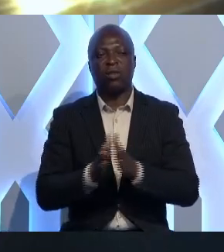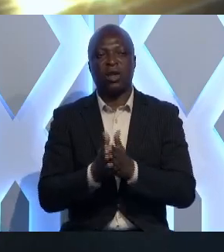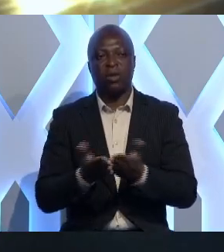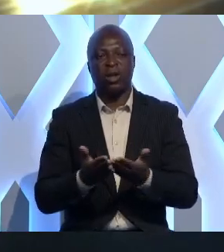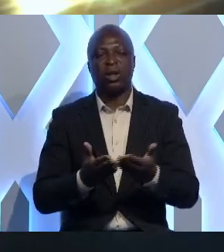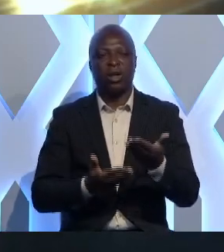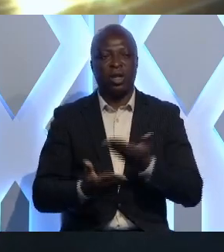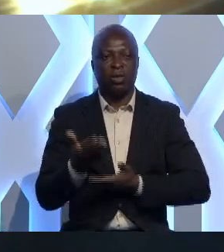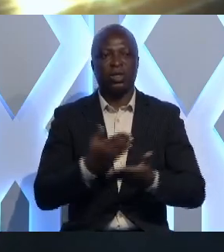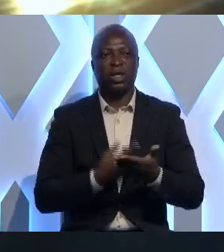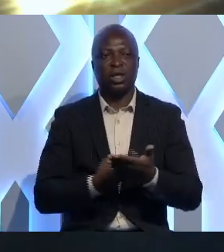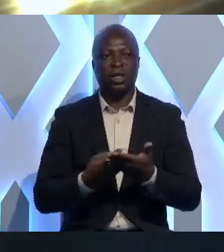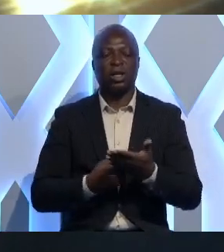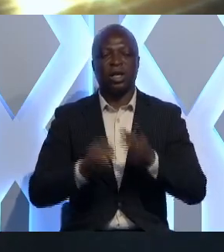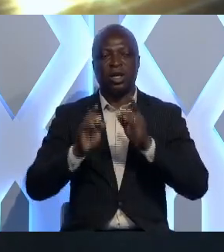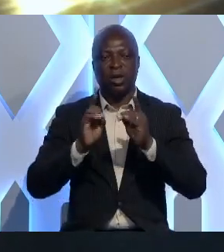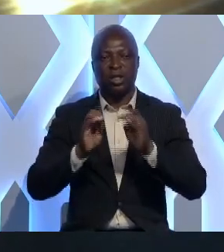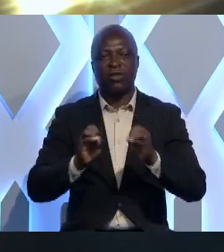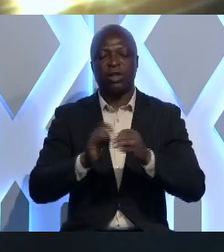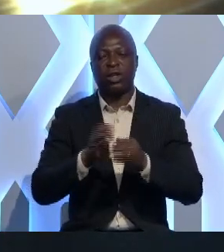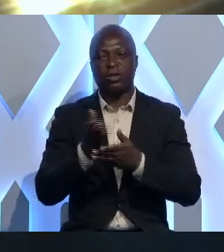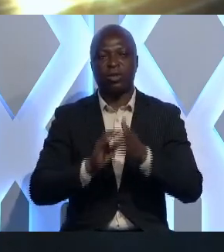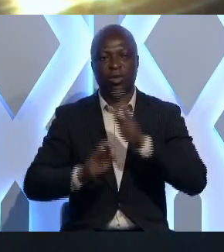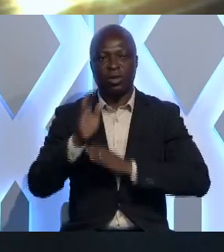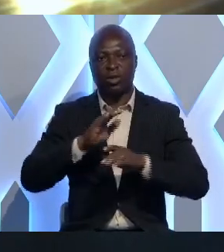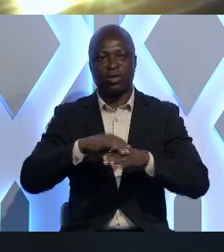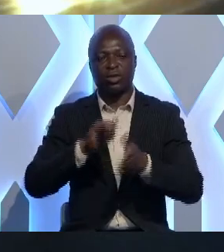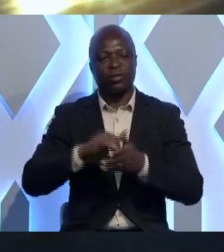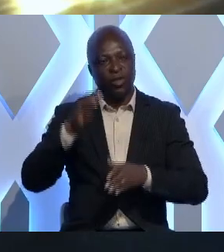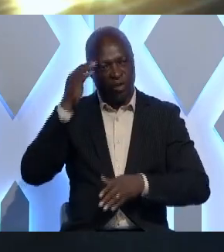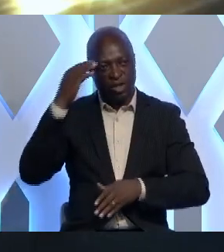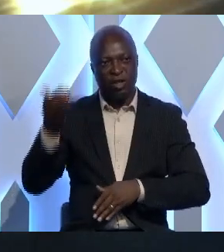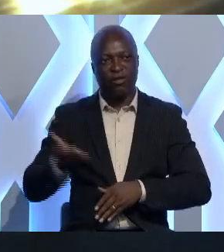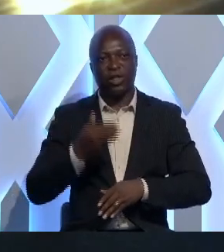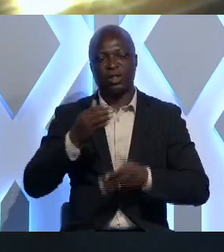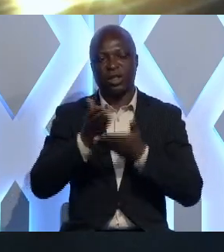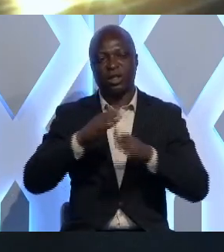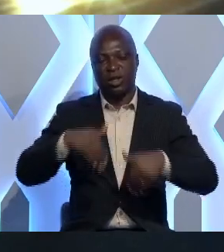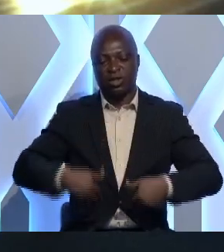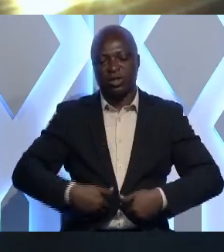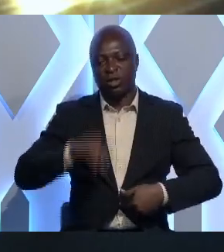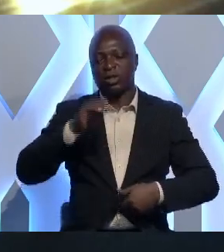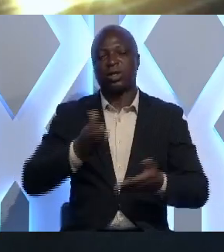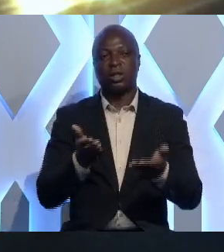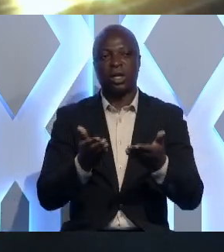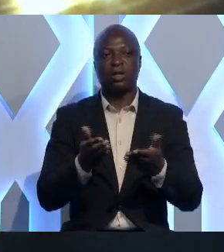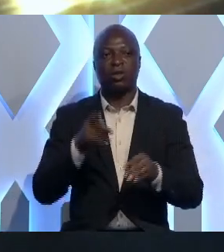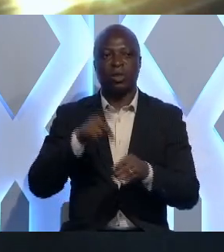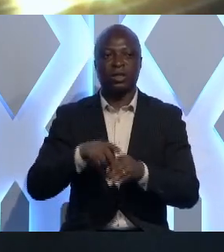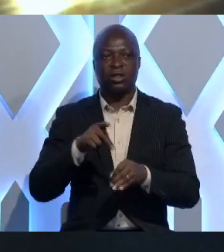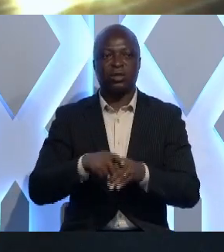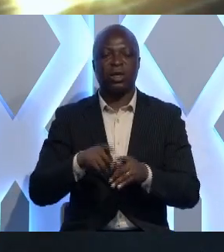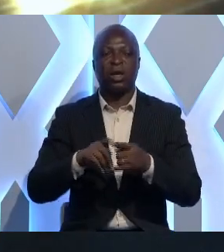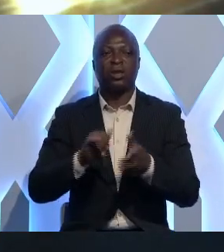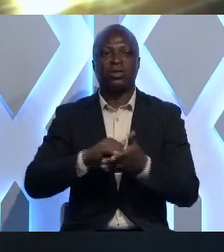les causeries éducatives et les activités culturelles. À cet effet, le ministre invite les adolescents et jeunes désireux de participer